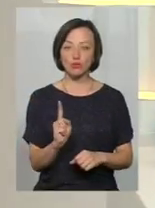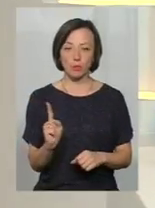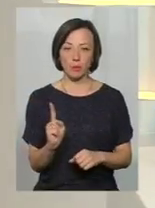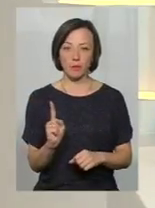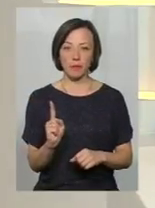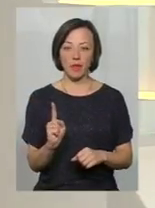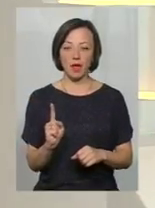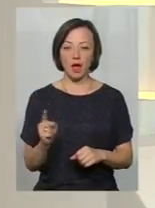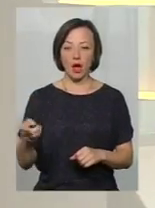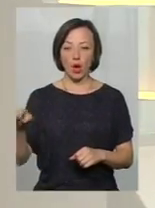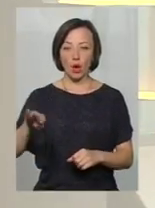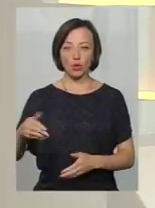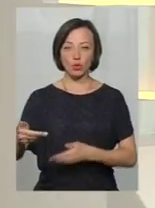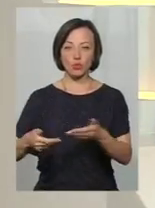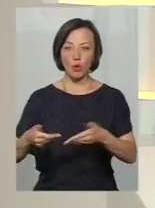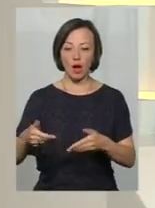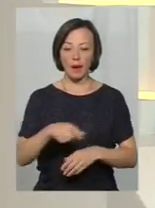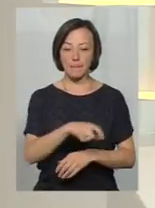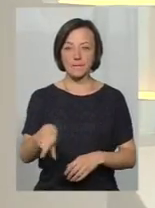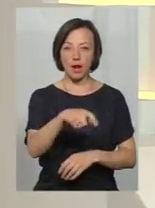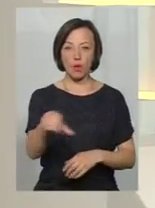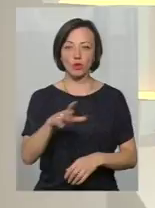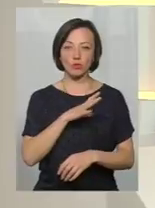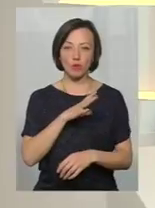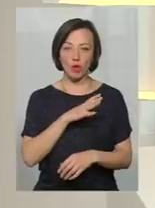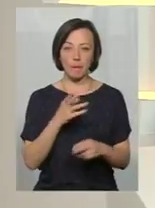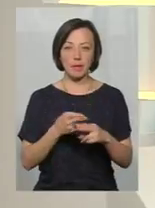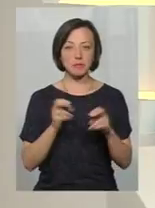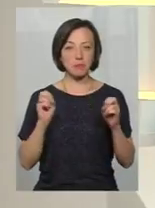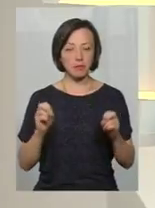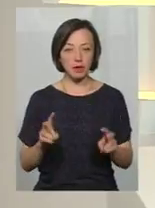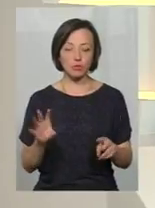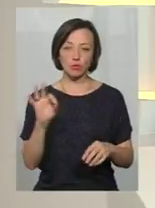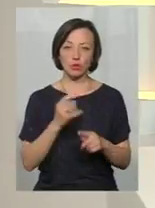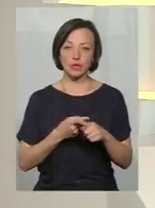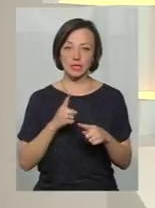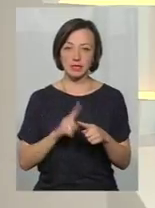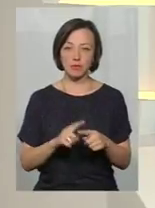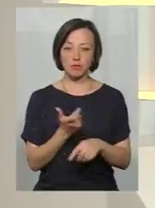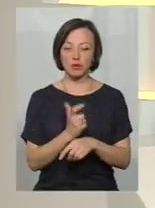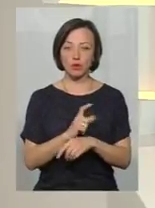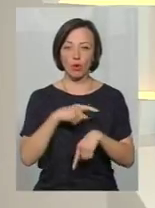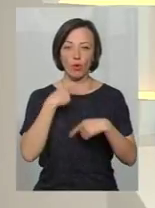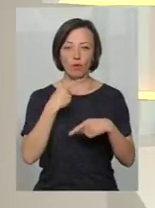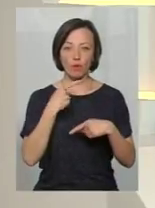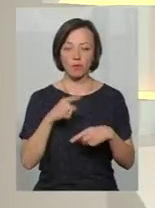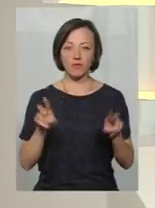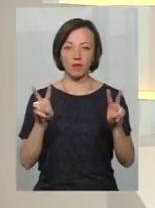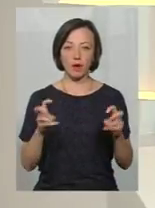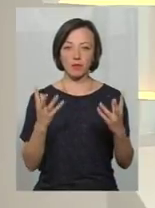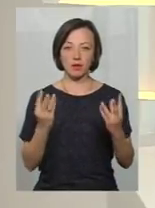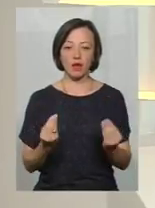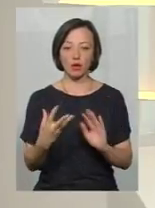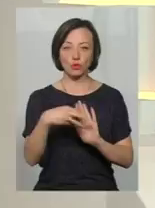тротуари і переходи наші були безпечні, наше місто було безпечнішим. Про це все і більше говоримо сьогодні у темі дня.